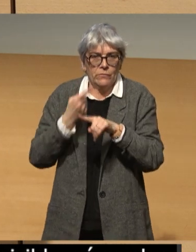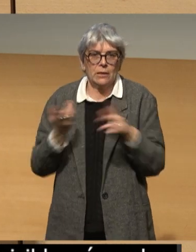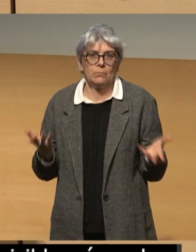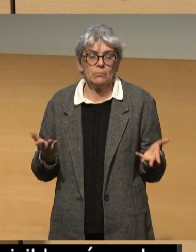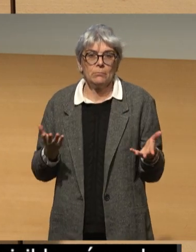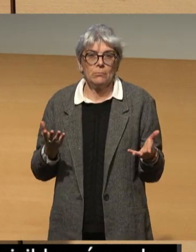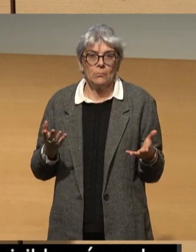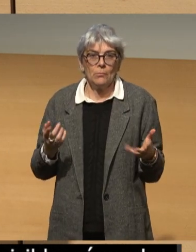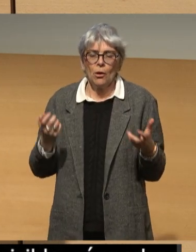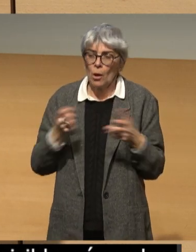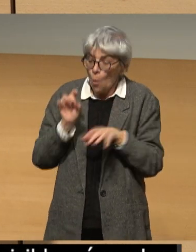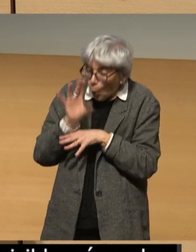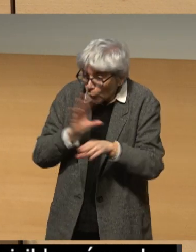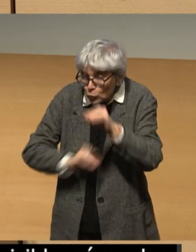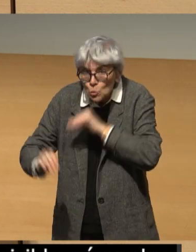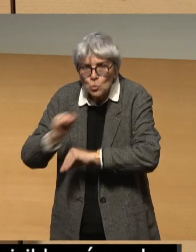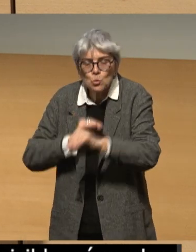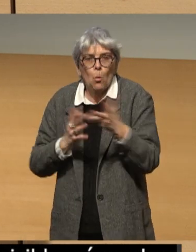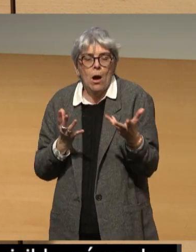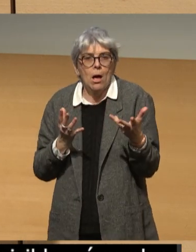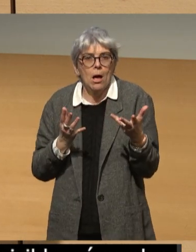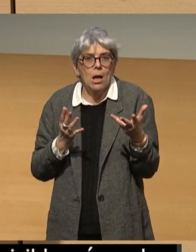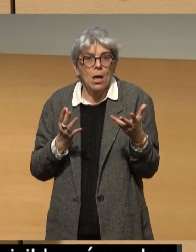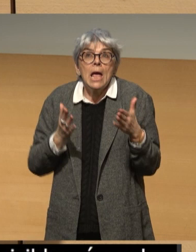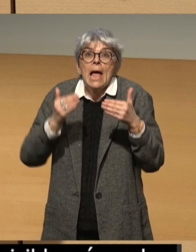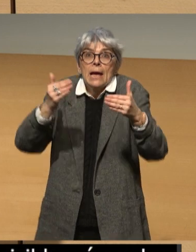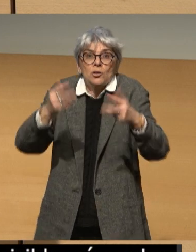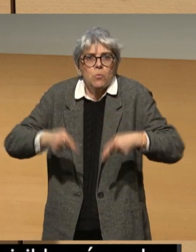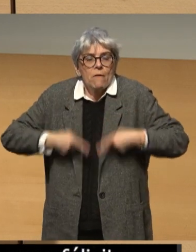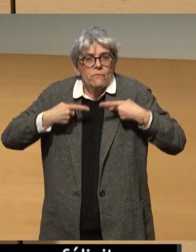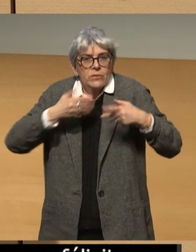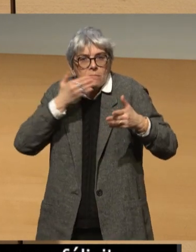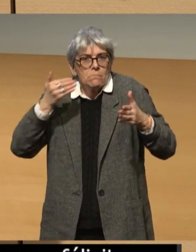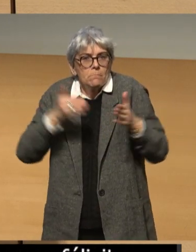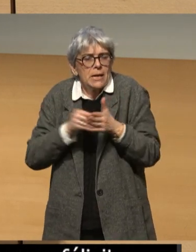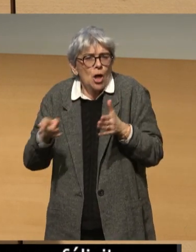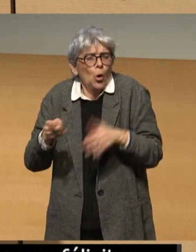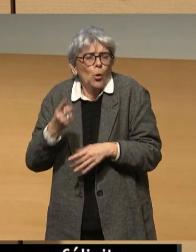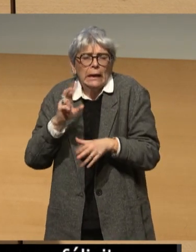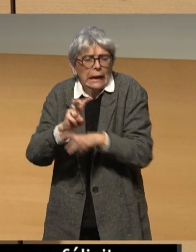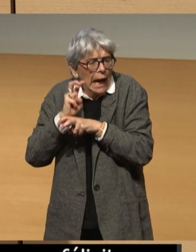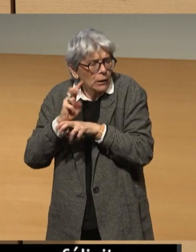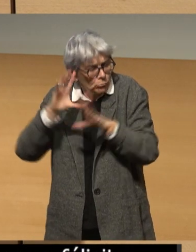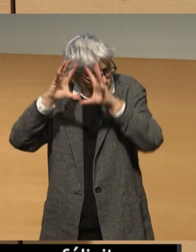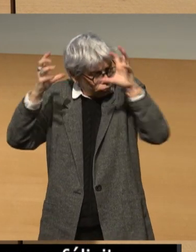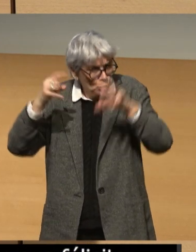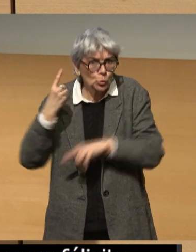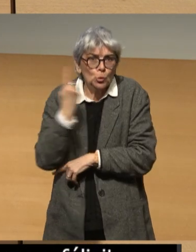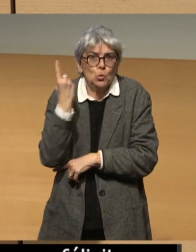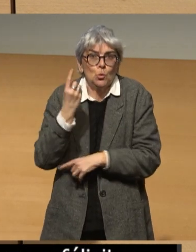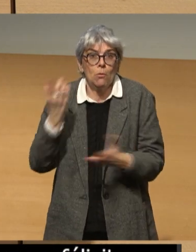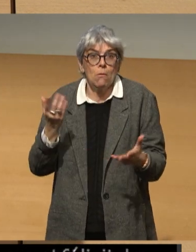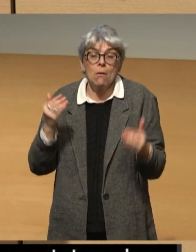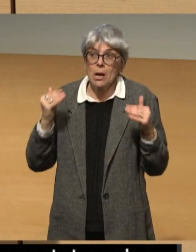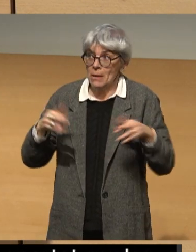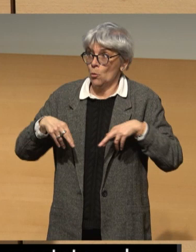des refus de soins et cet espoir d'une vie meilleure dont ils ne se départissent jamais. Il faut bien dire aussi que